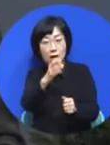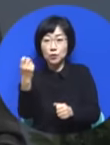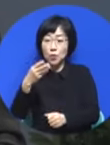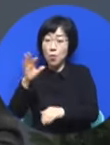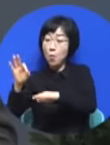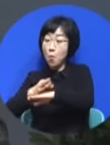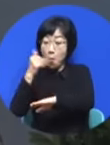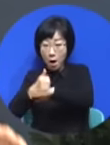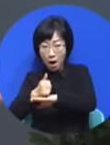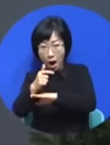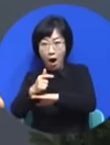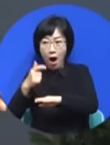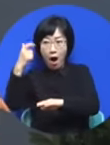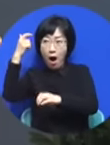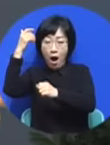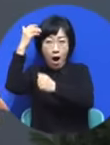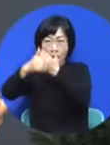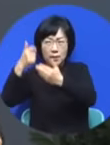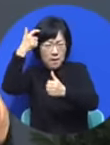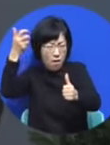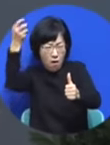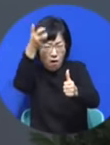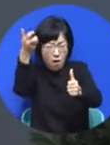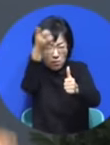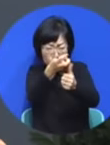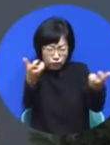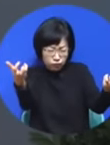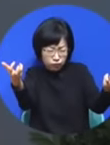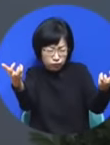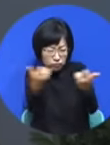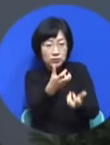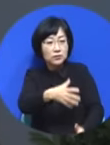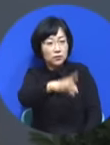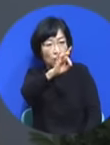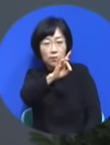요호와의 신이 이만큼 충만한 자를 본 적이 없다.